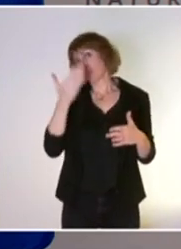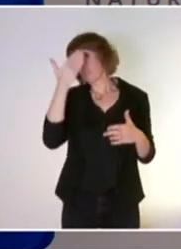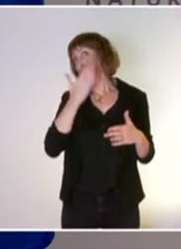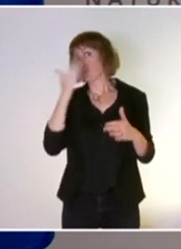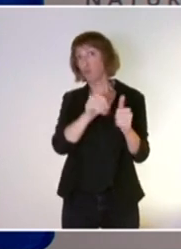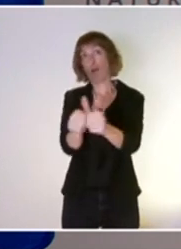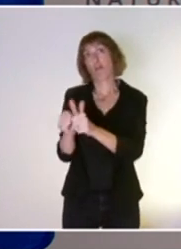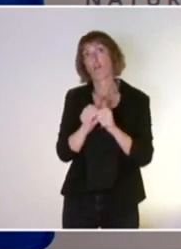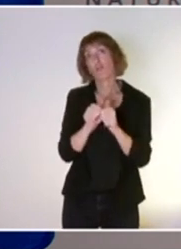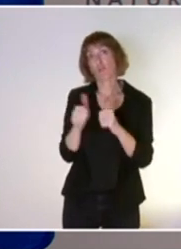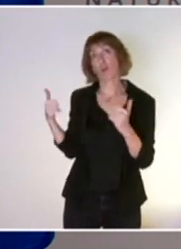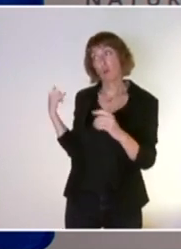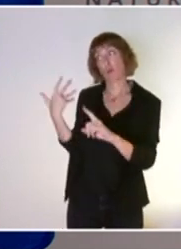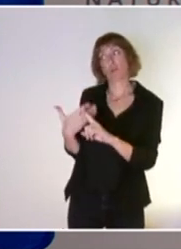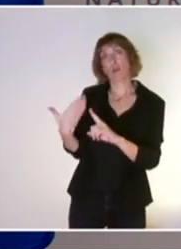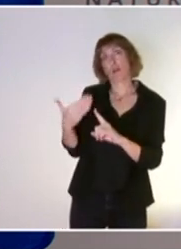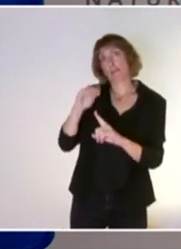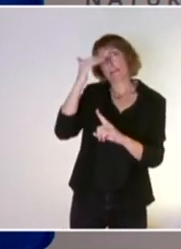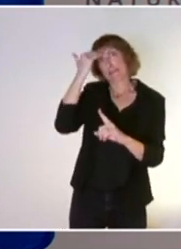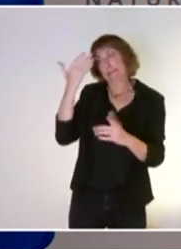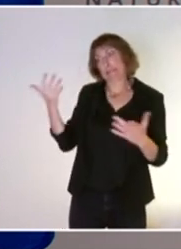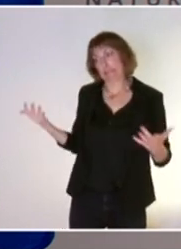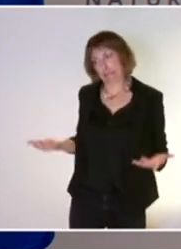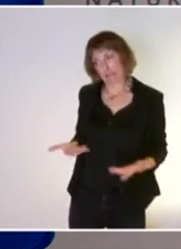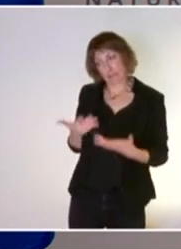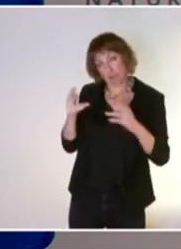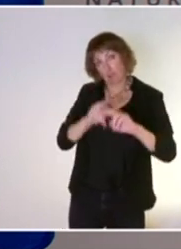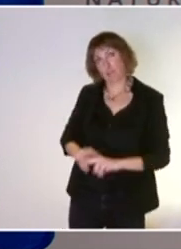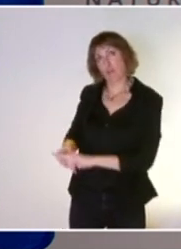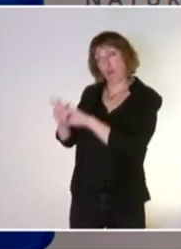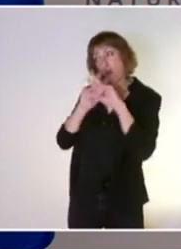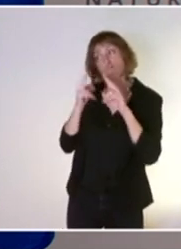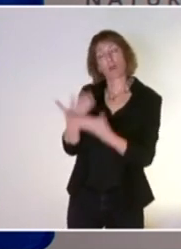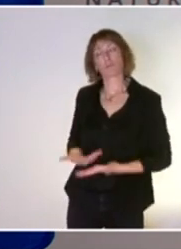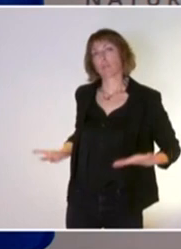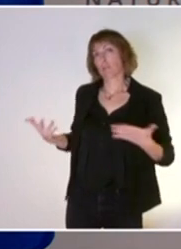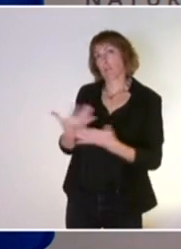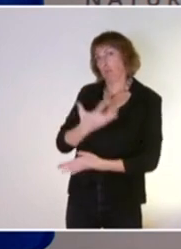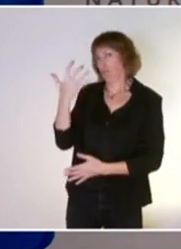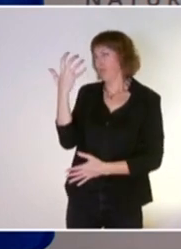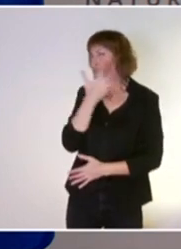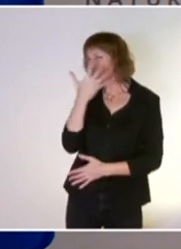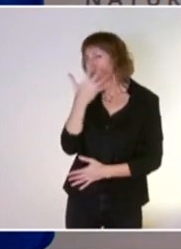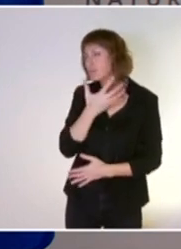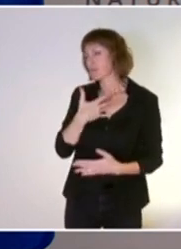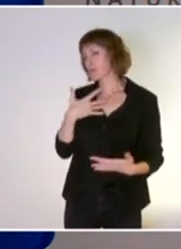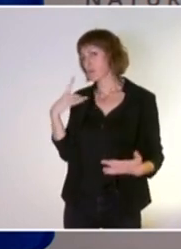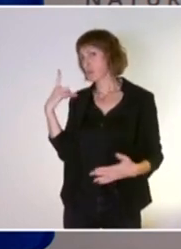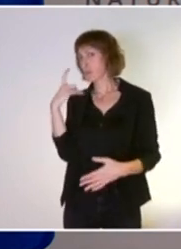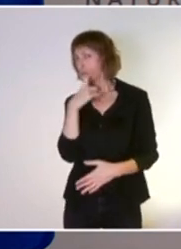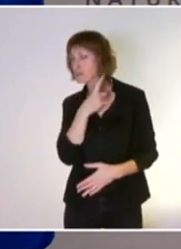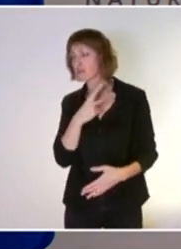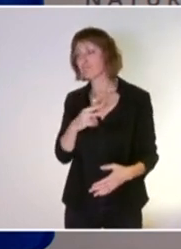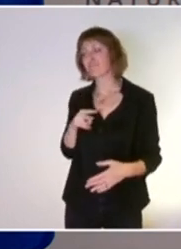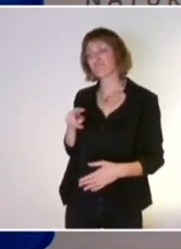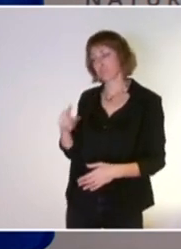contexte que vous savez, l'Europe vit des heures sombres, des heures extrêmement difficiles et il ne nous